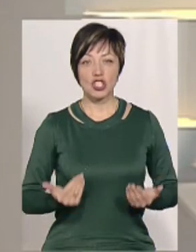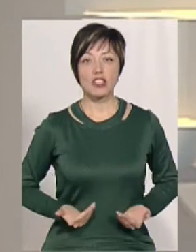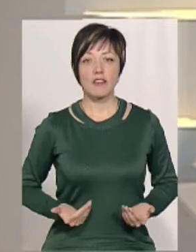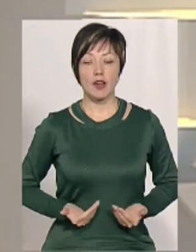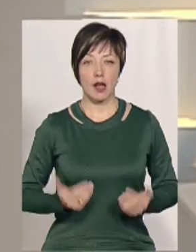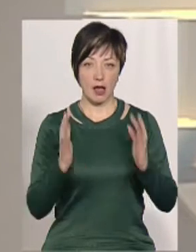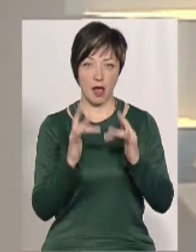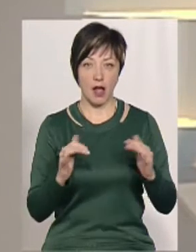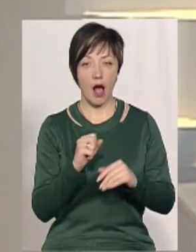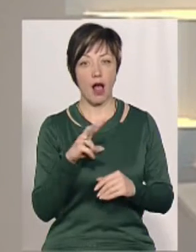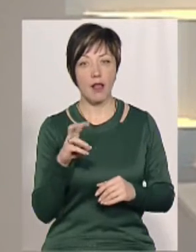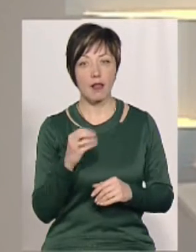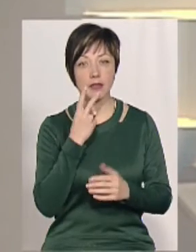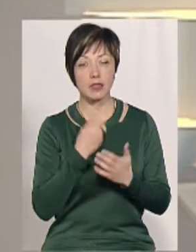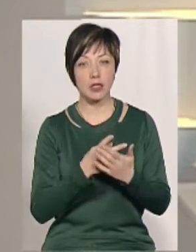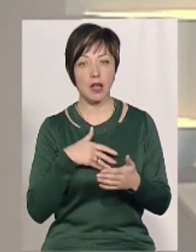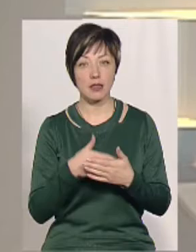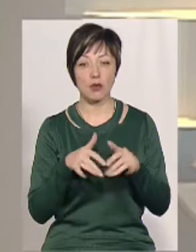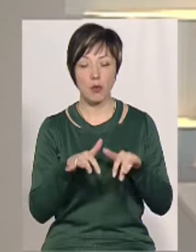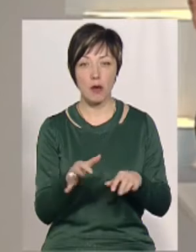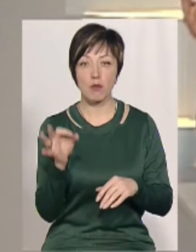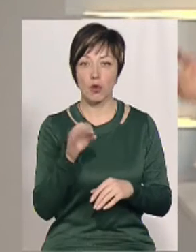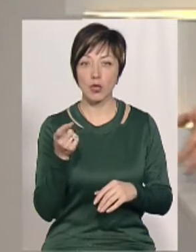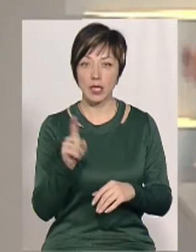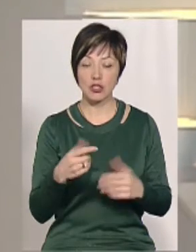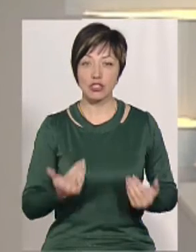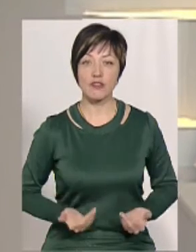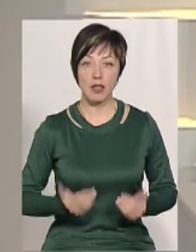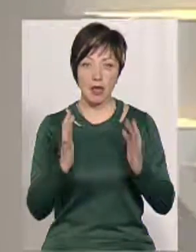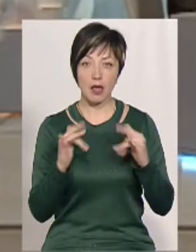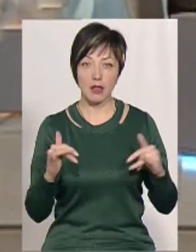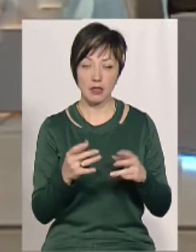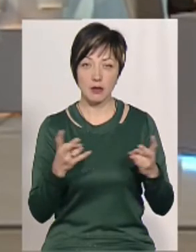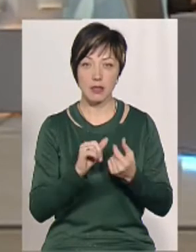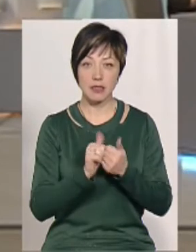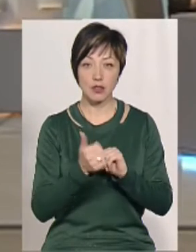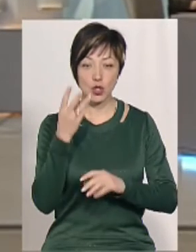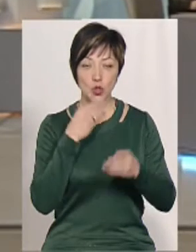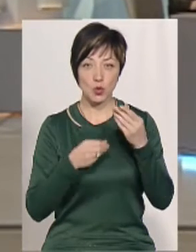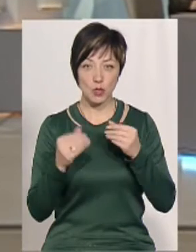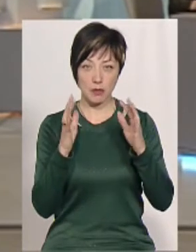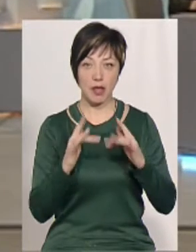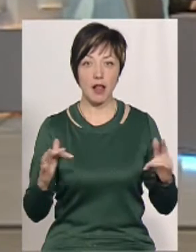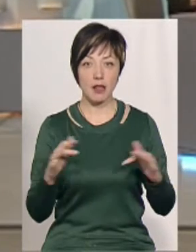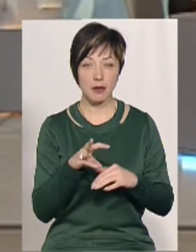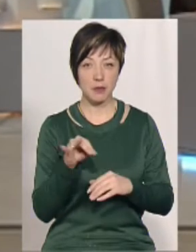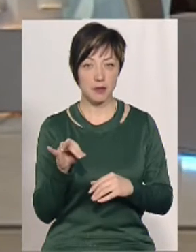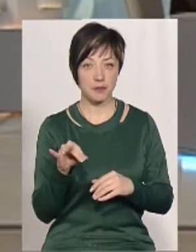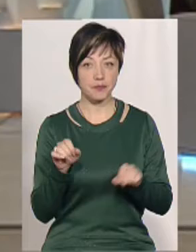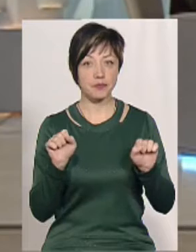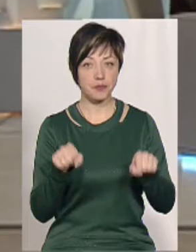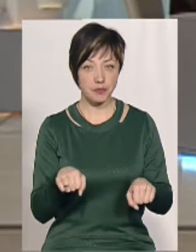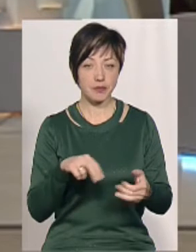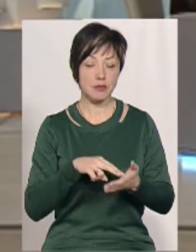живих ялинок, але, зважаючи на активну кампанію про те, що живі ялинки варто замінити штучними ялинками, ну,